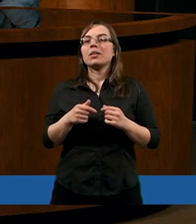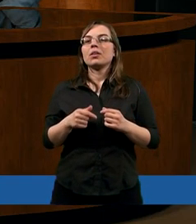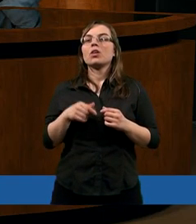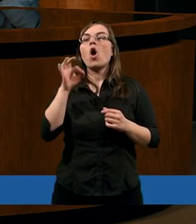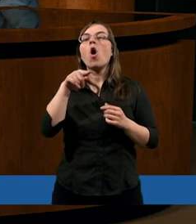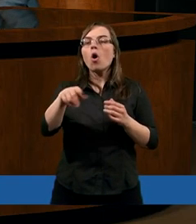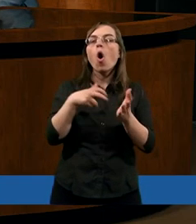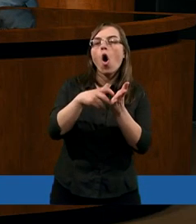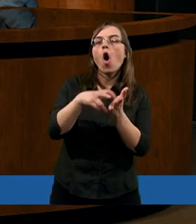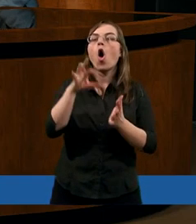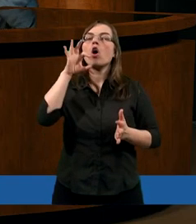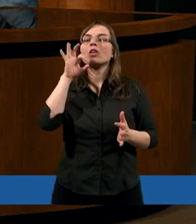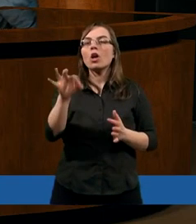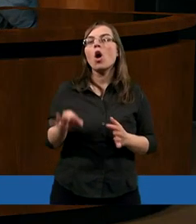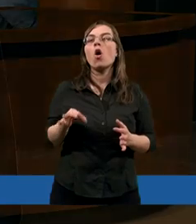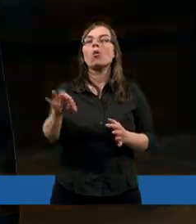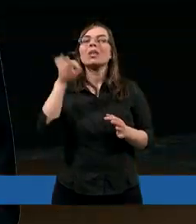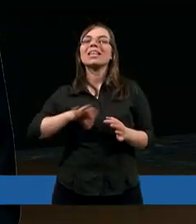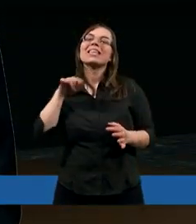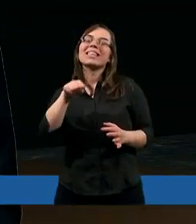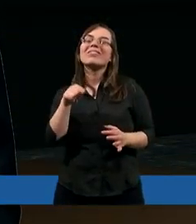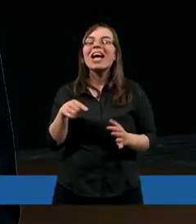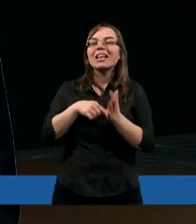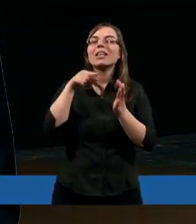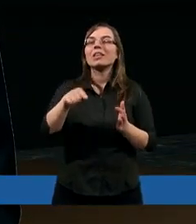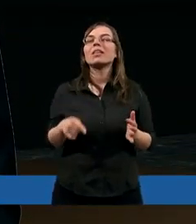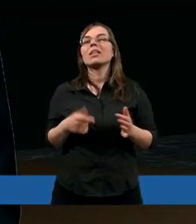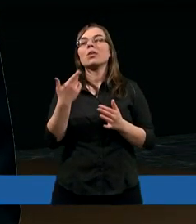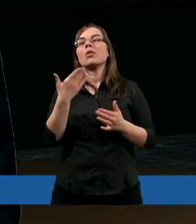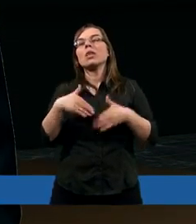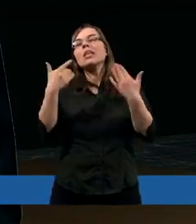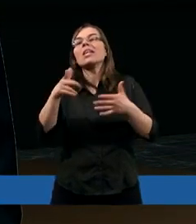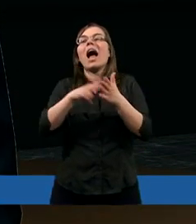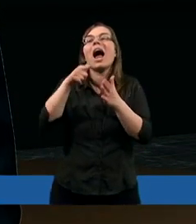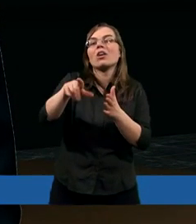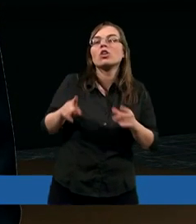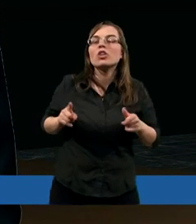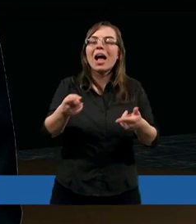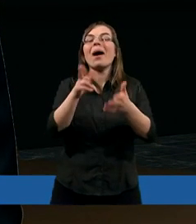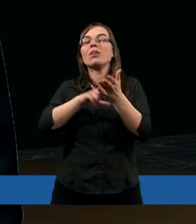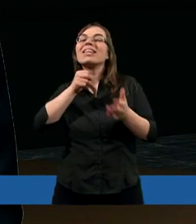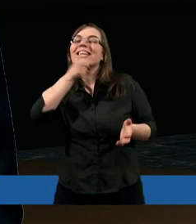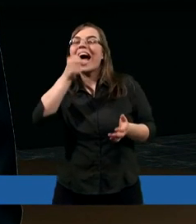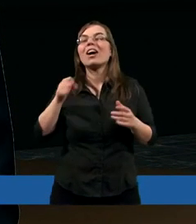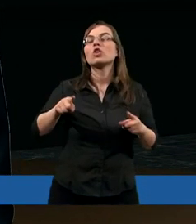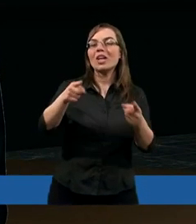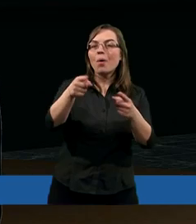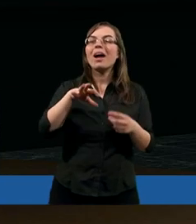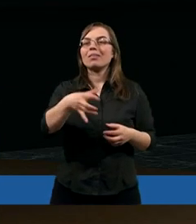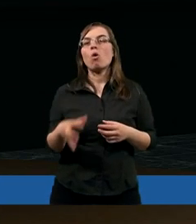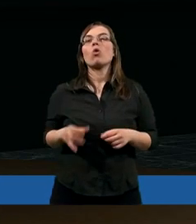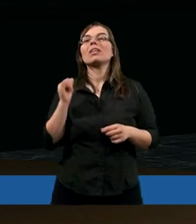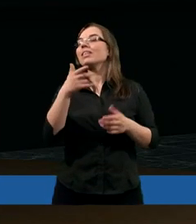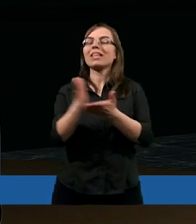bo tu chodziło o uciskaniu wtedy tych gmin, na których działali starsi i niektórzy to